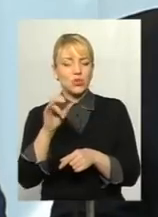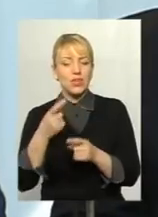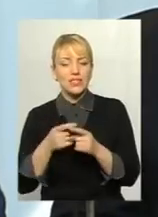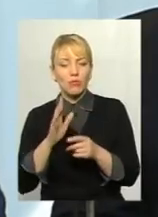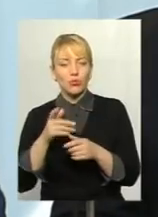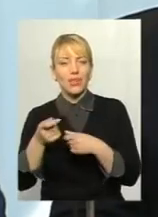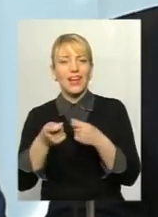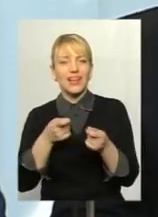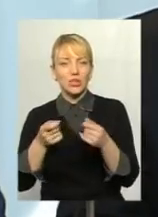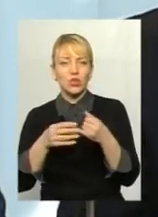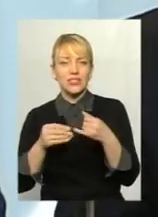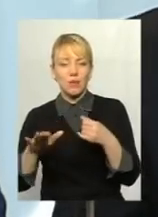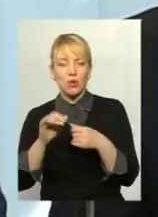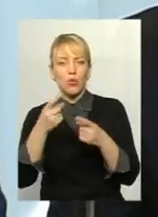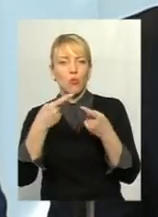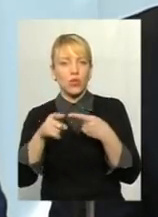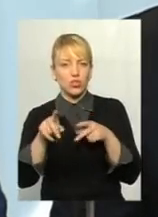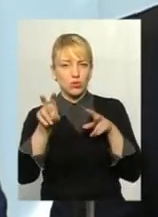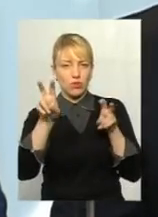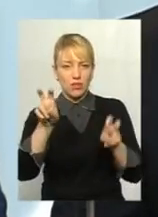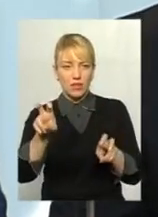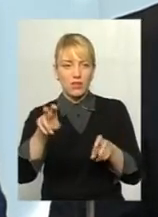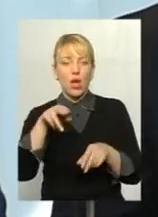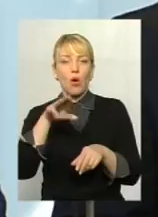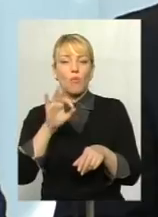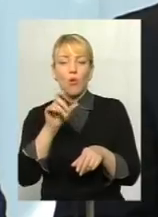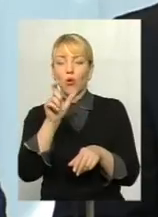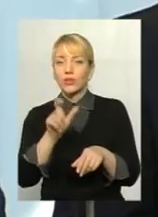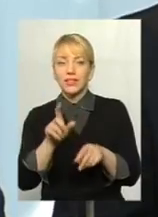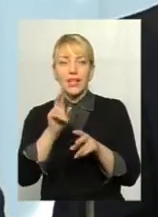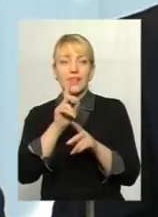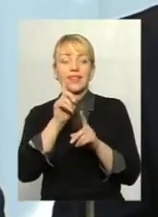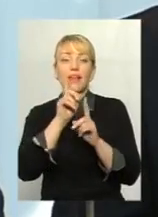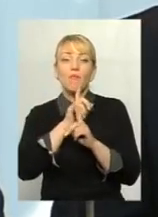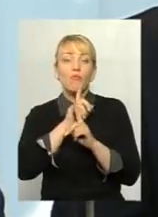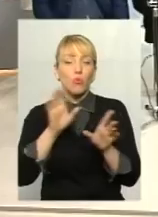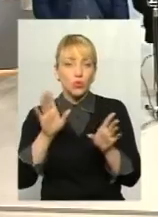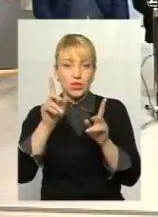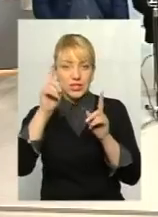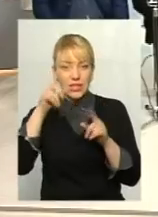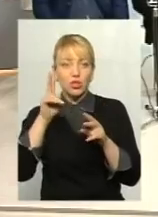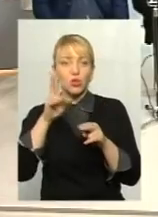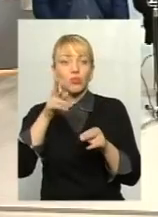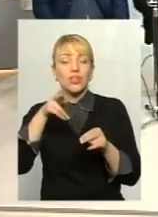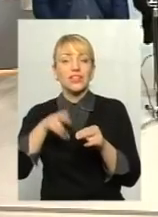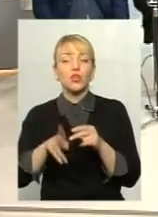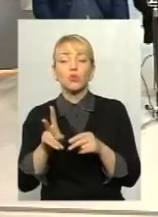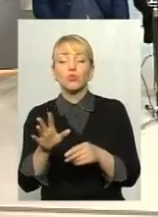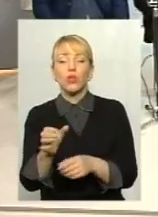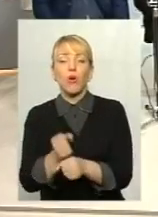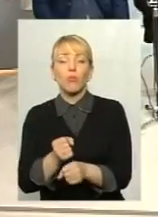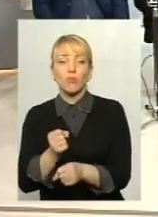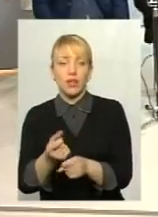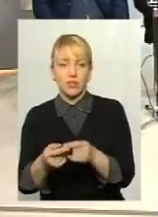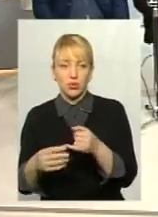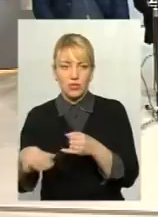-іншому названий. Бо людина навіть не буде знати, хто буде кінцевим тим, хто буде обробляти землю. Ставити